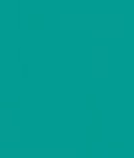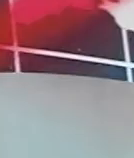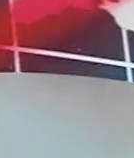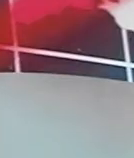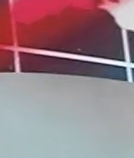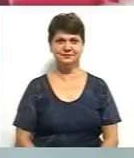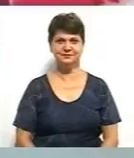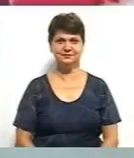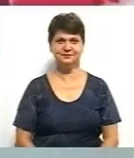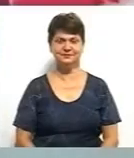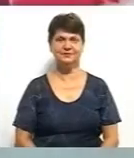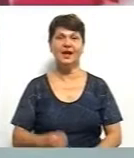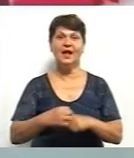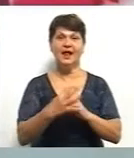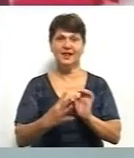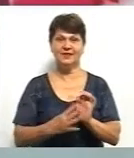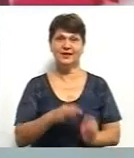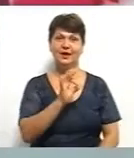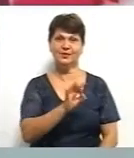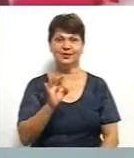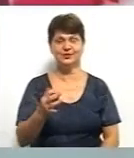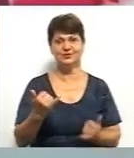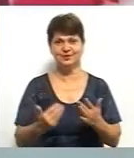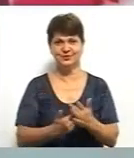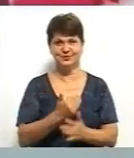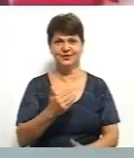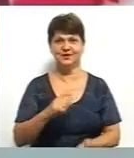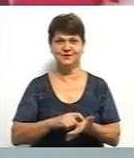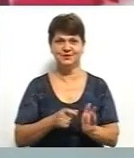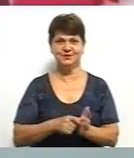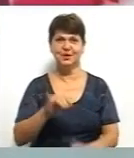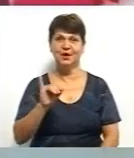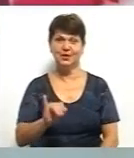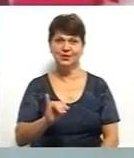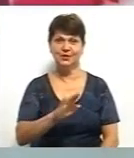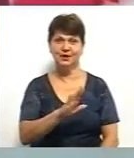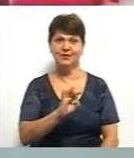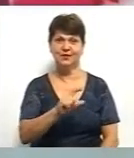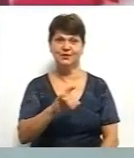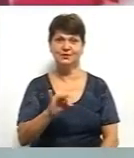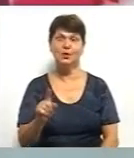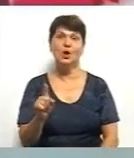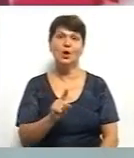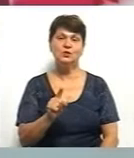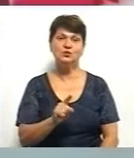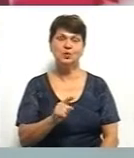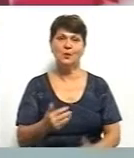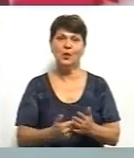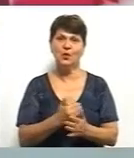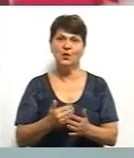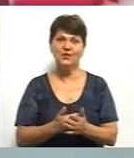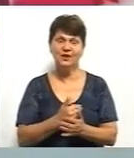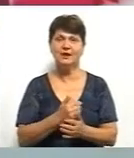Музика 19.00, час новин у студії. Юлія Везнюк, щоб новини Суспільного стали доступними для